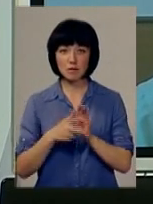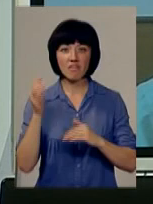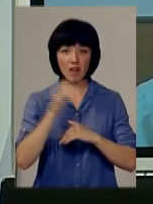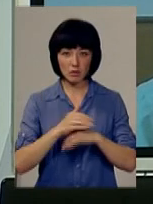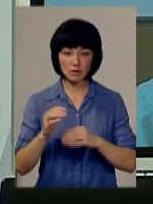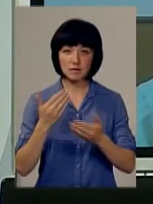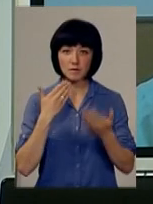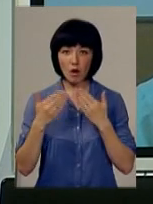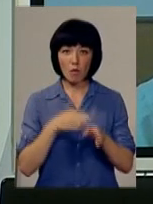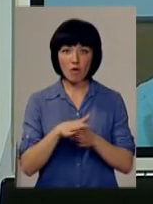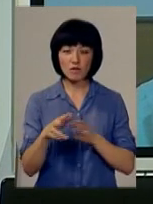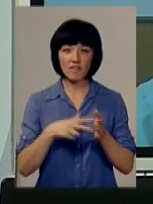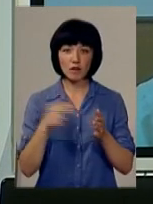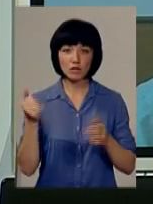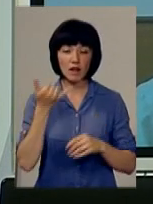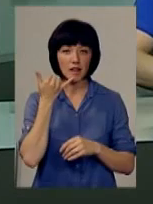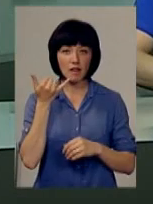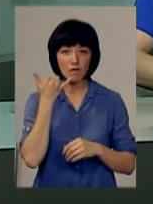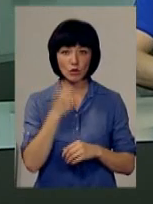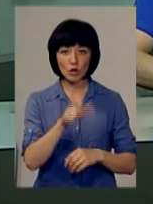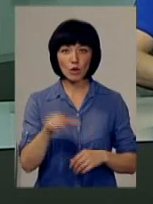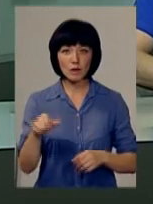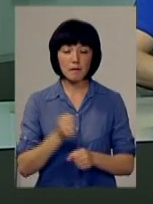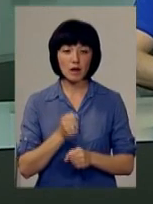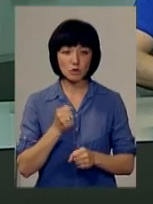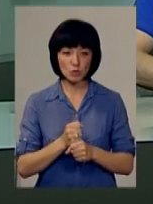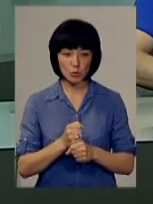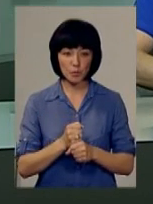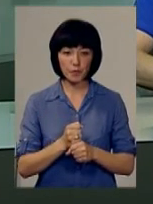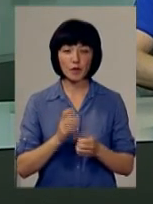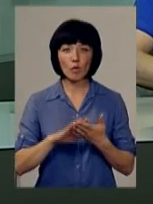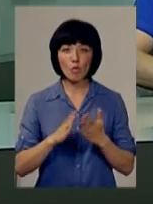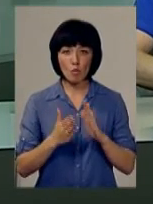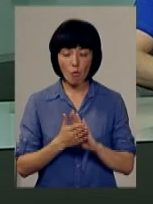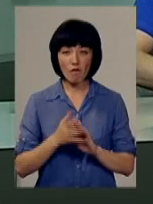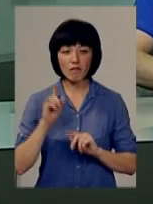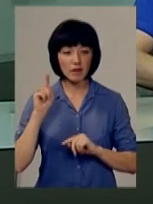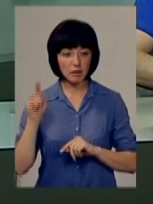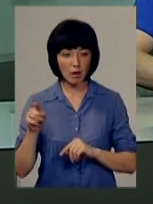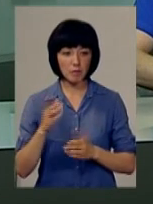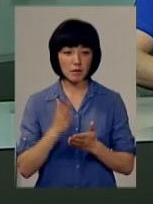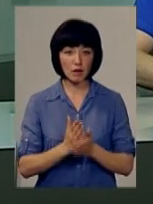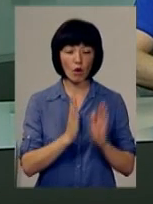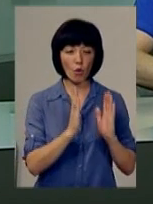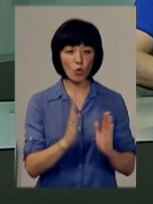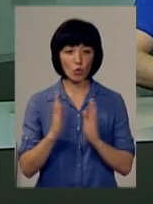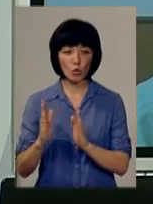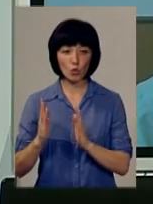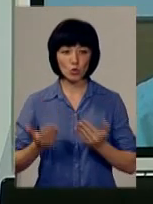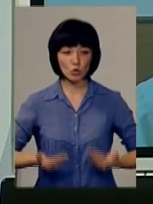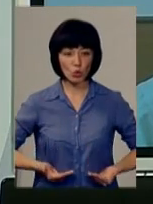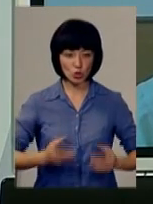ними, тому що повністю відключають телефони і люди працюють. Умови, зрозуміло, що там є гуртожиток, але,